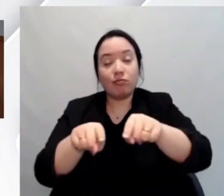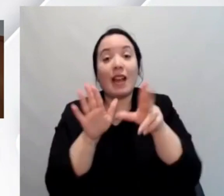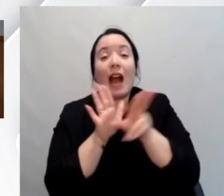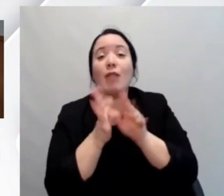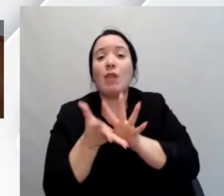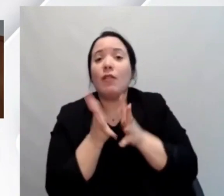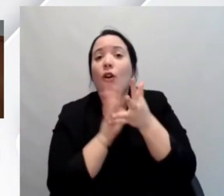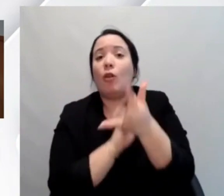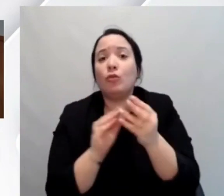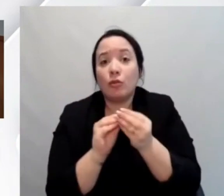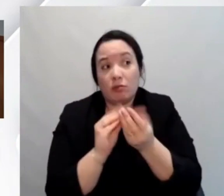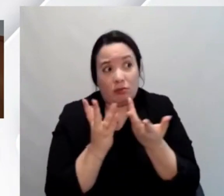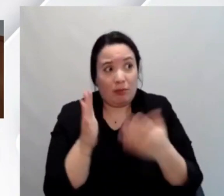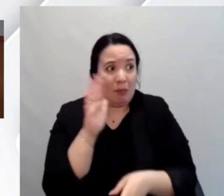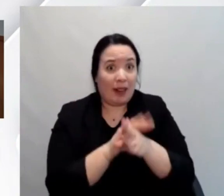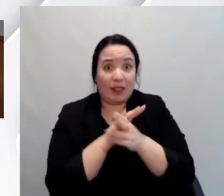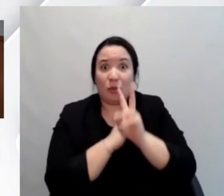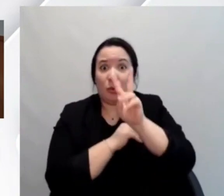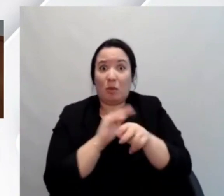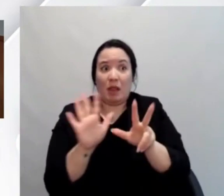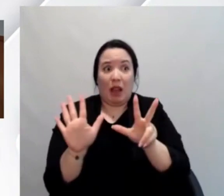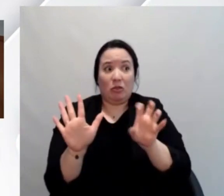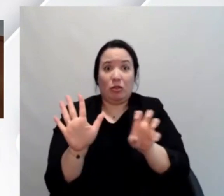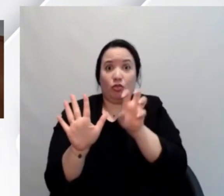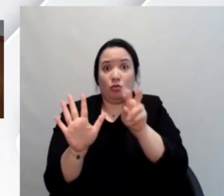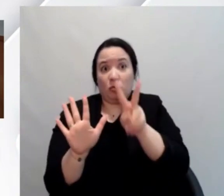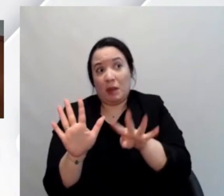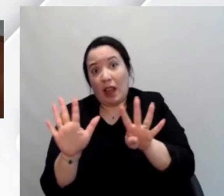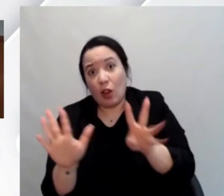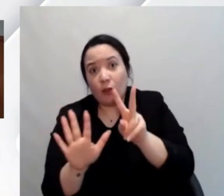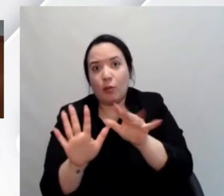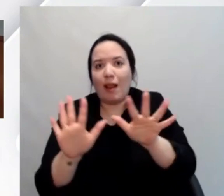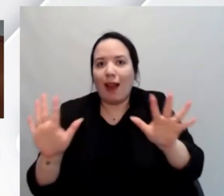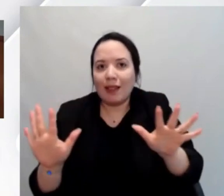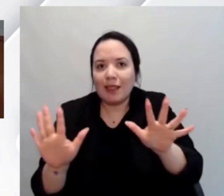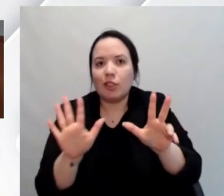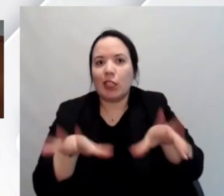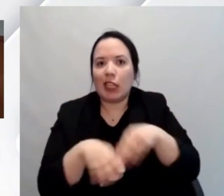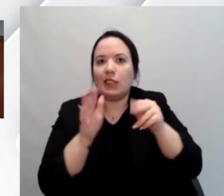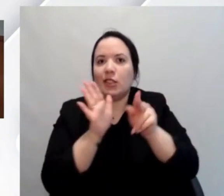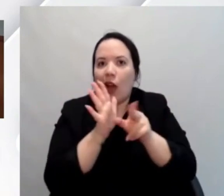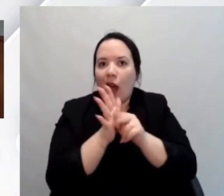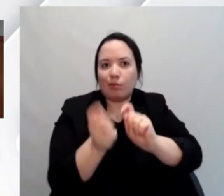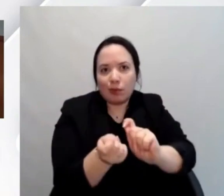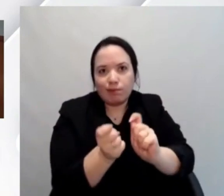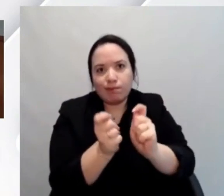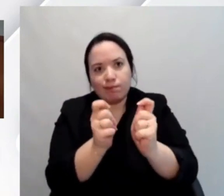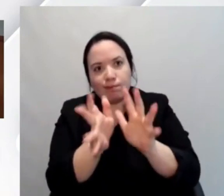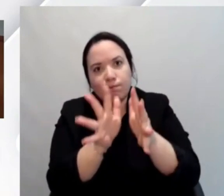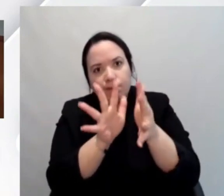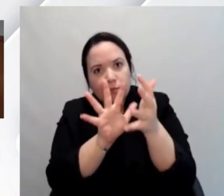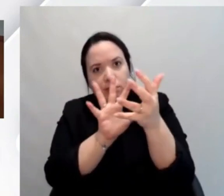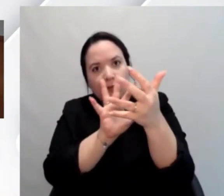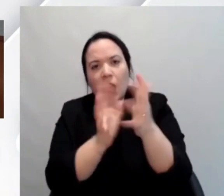partire dal 2008, circa 2009, 2010 e hanno visto una continua evoluzione sia rispetto alle